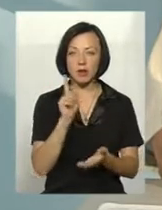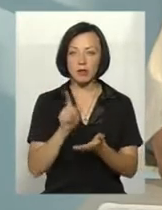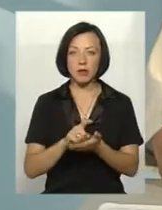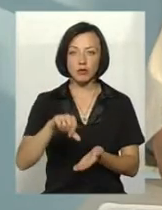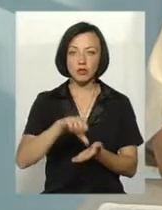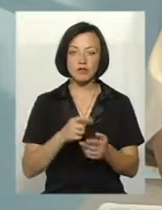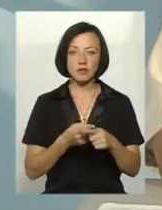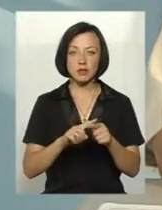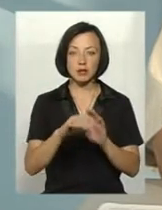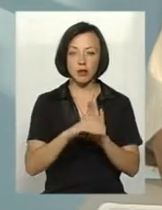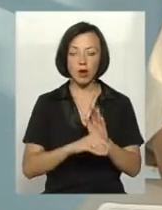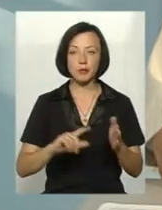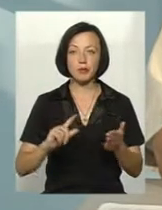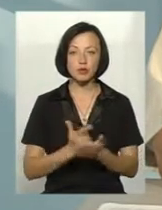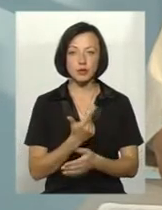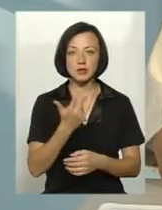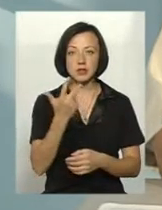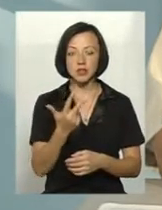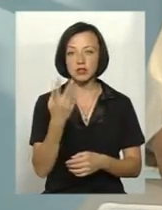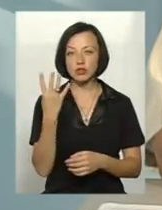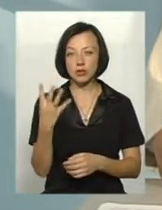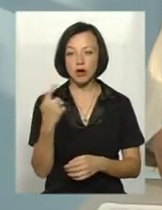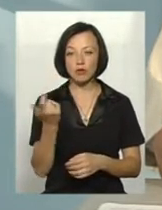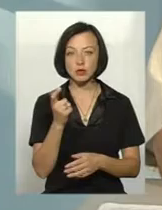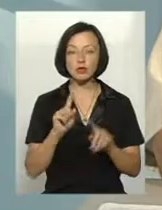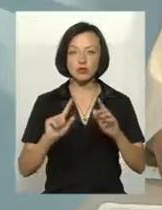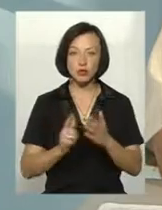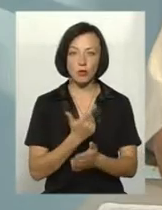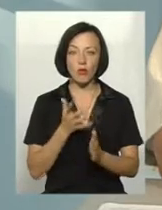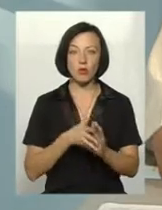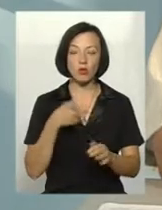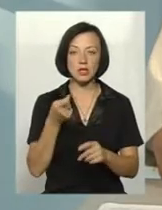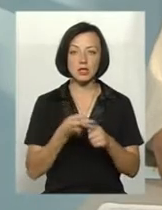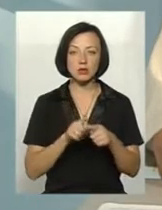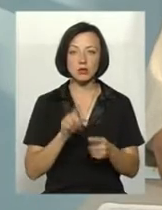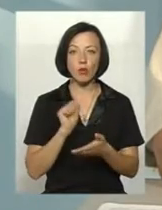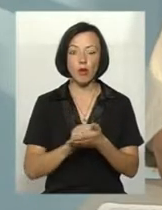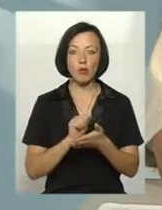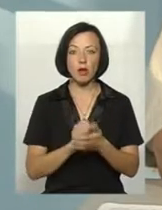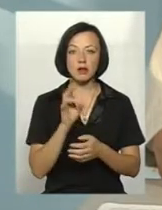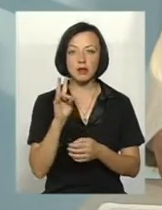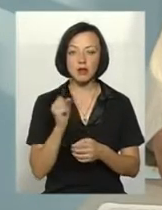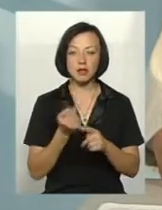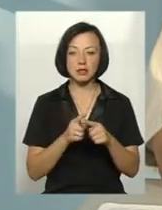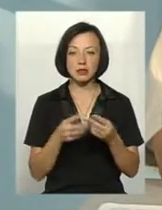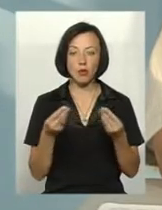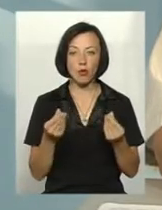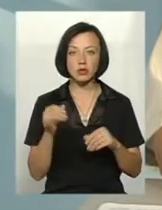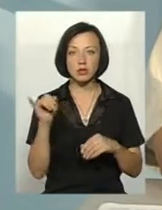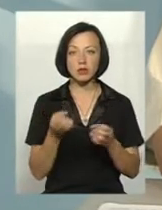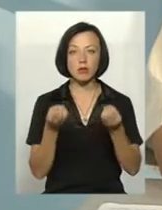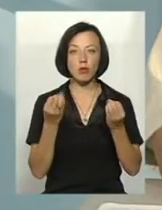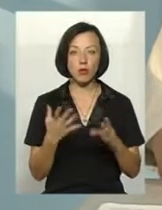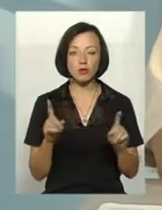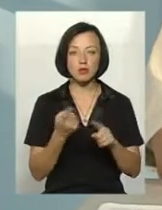програмі. Знову, 3-4 господарства знову ж подали ці документи на ці кошти. І просто,